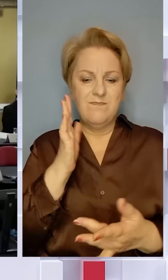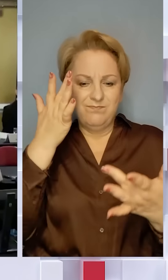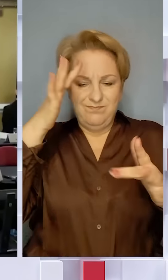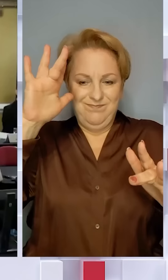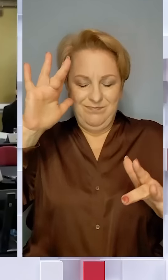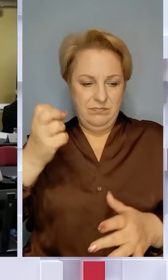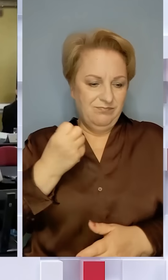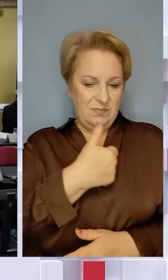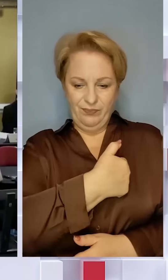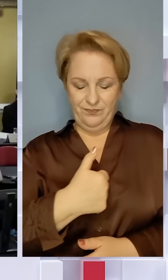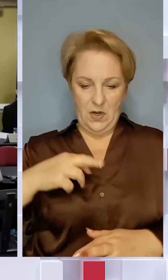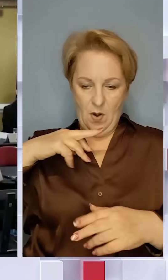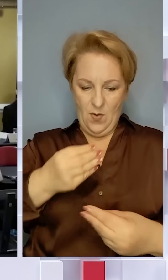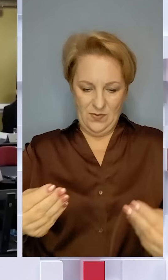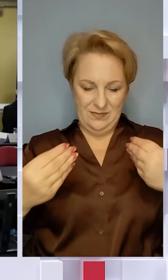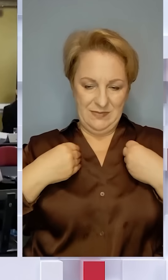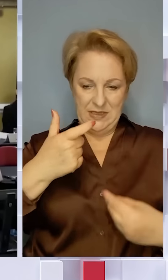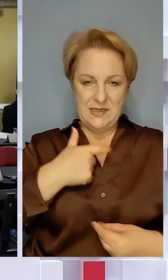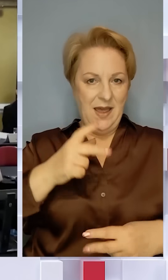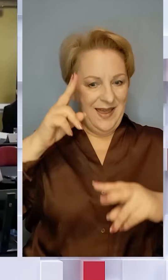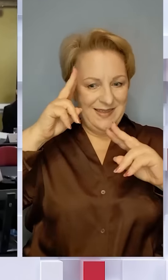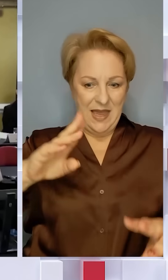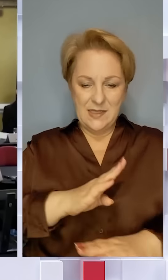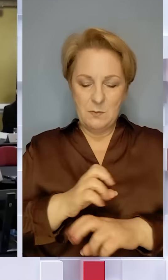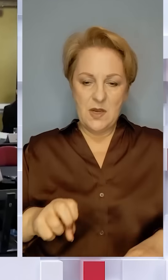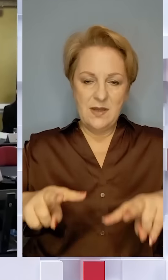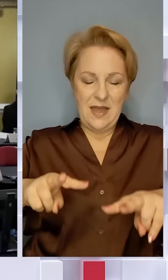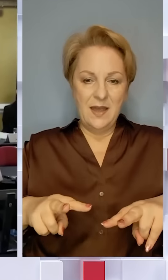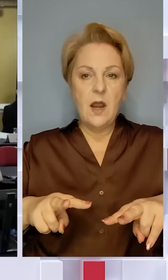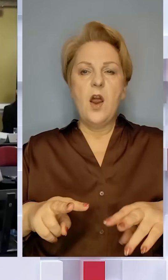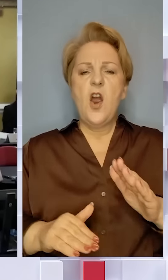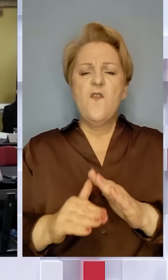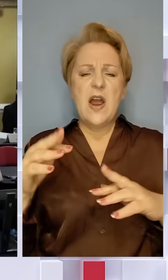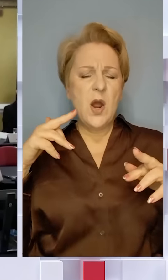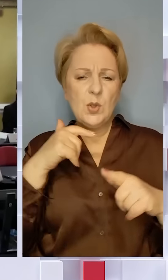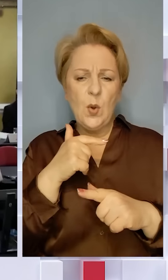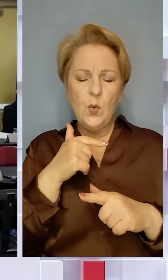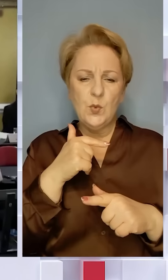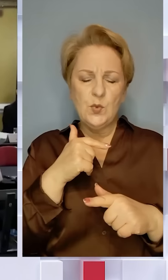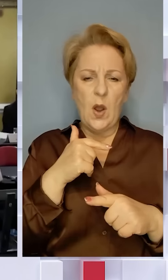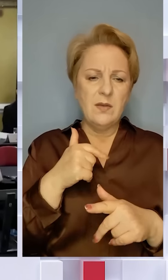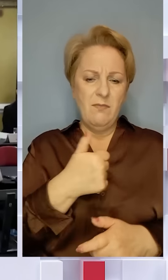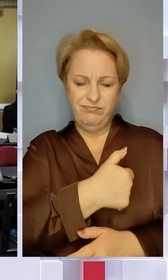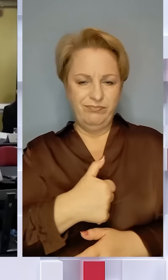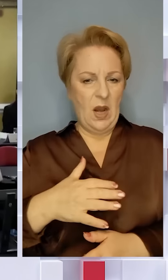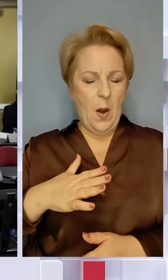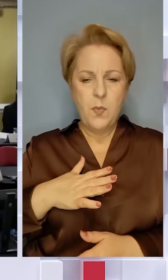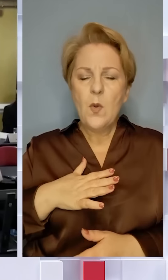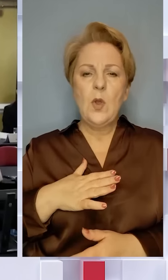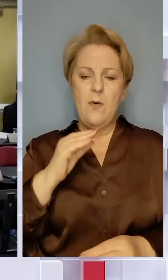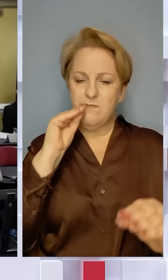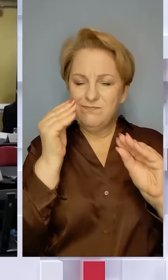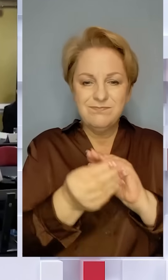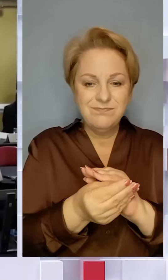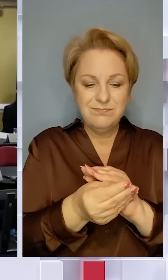шкіру. Вона абсолютно не усвідомлювала смертельної небезпеки, на яку наражалася, оскільки високотоксична рідина була ретельна і навмисно захована у